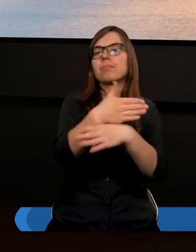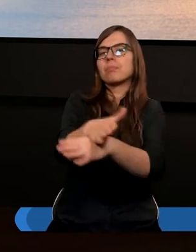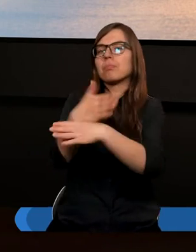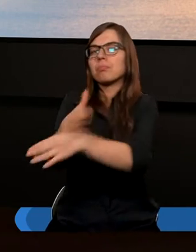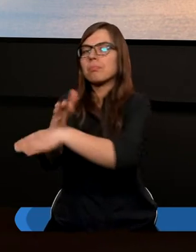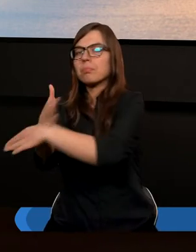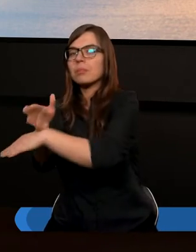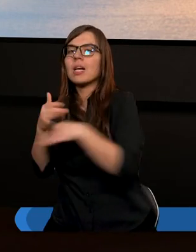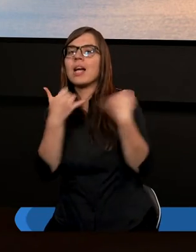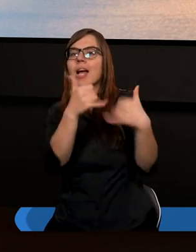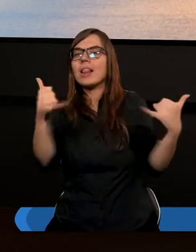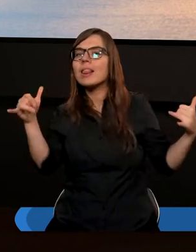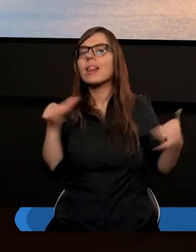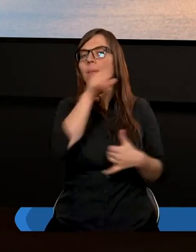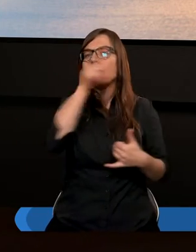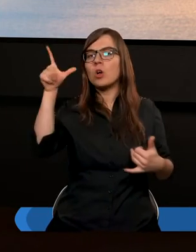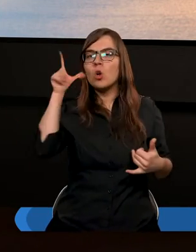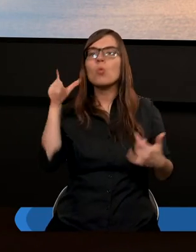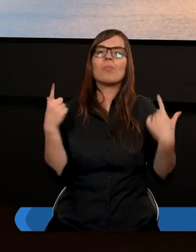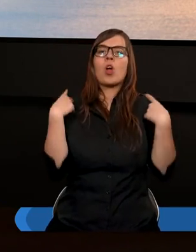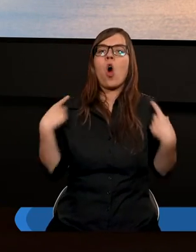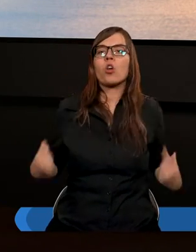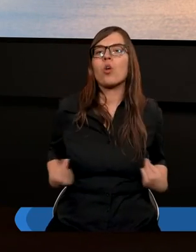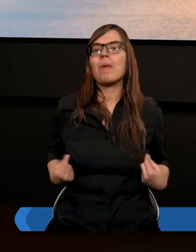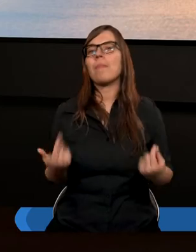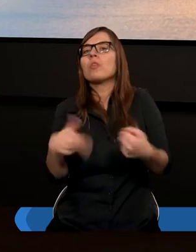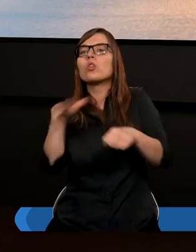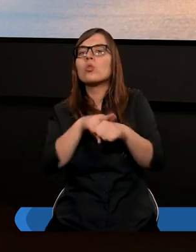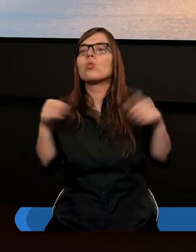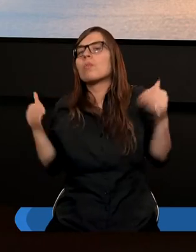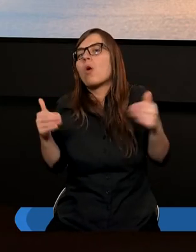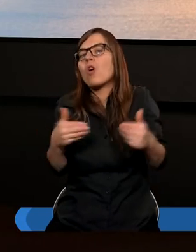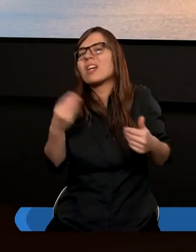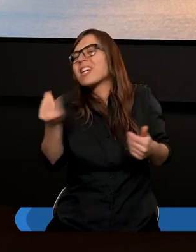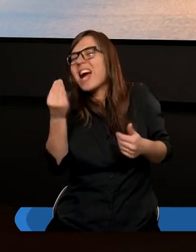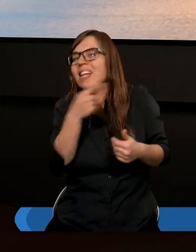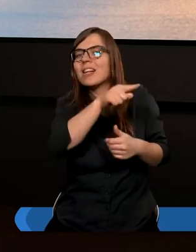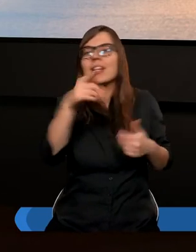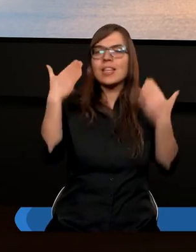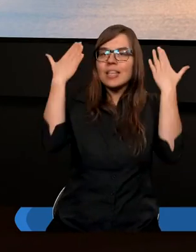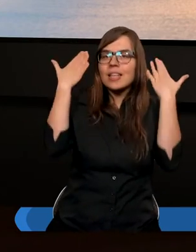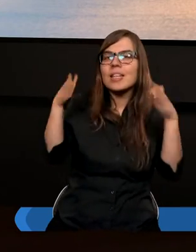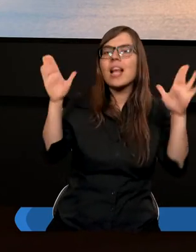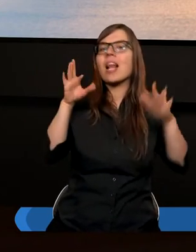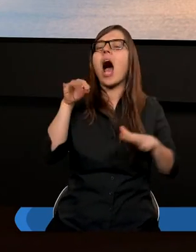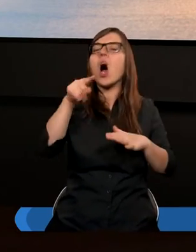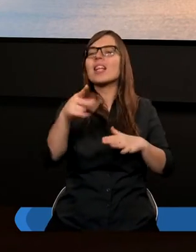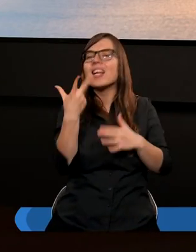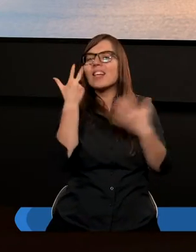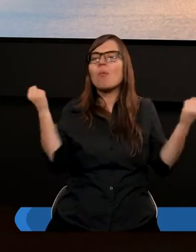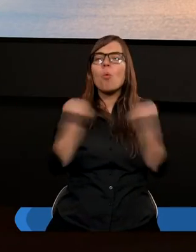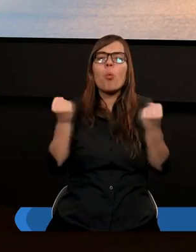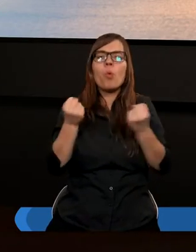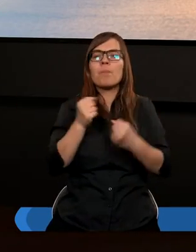z innymi osobami, którzy może jeszcze nie wiedzą o tej niepojętej